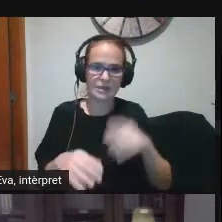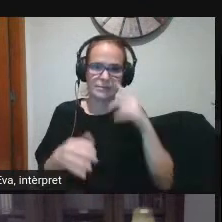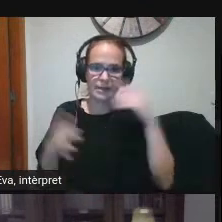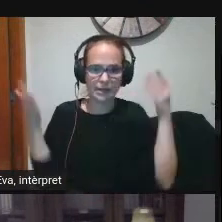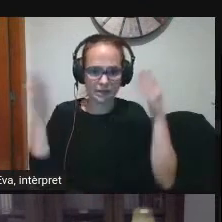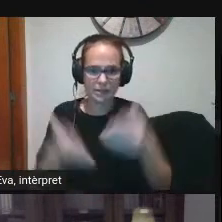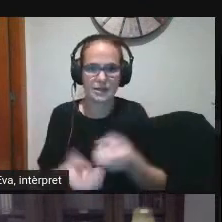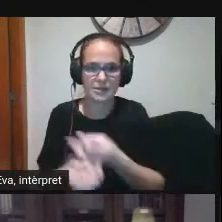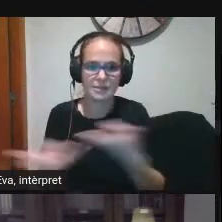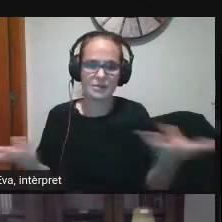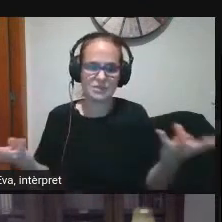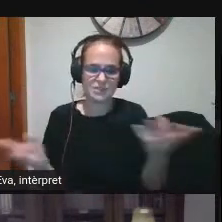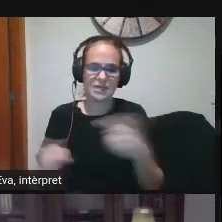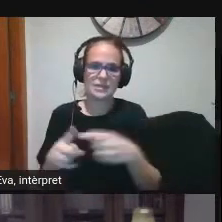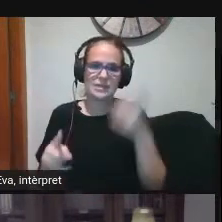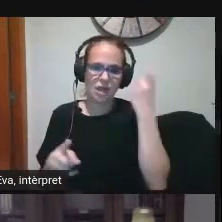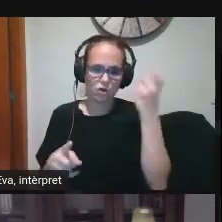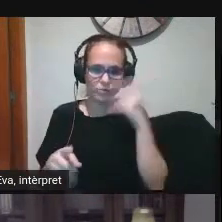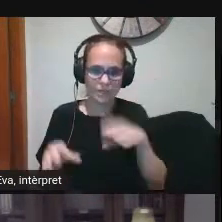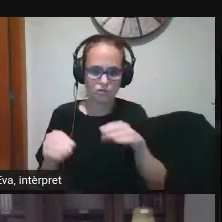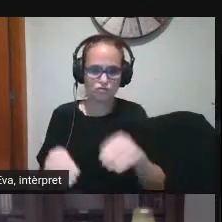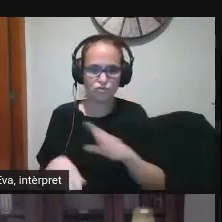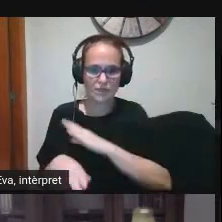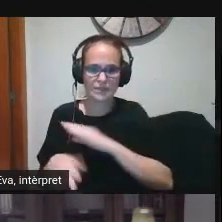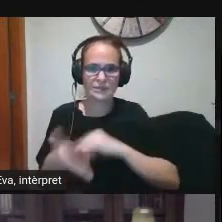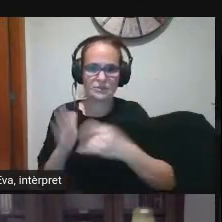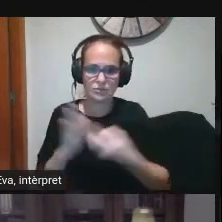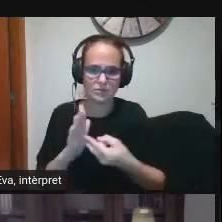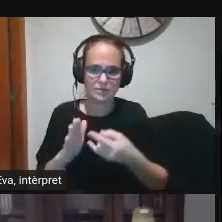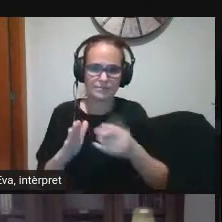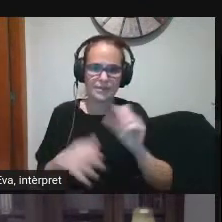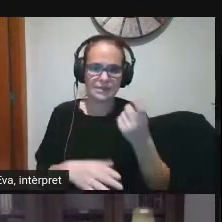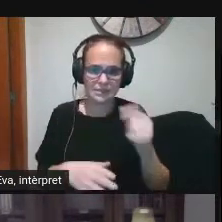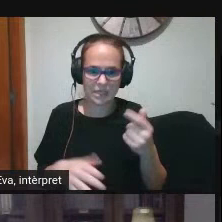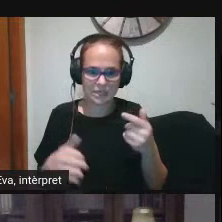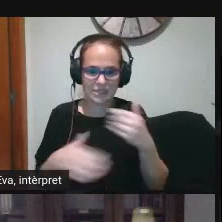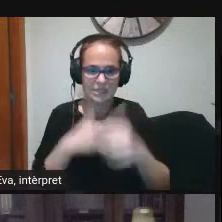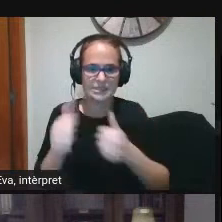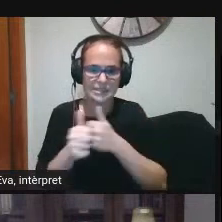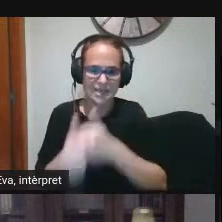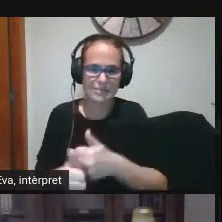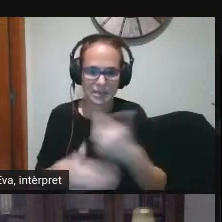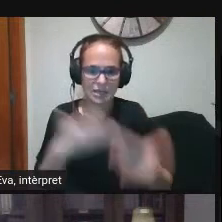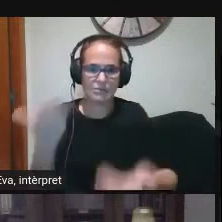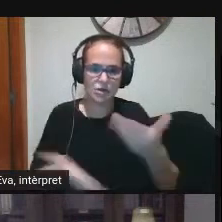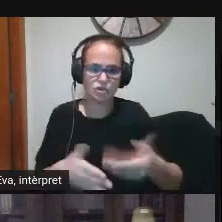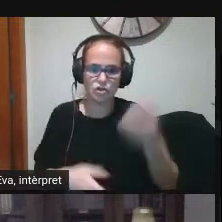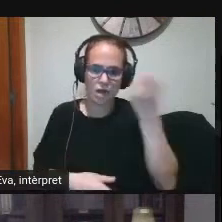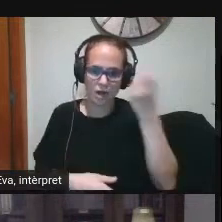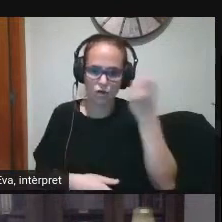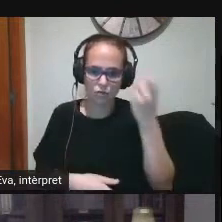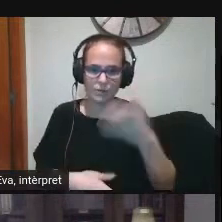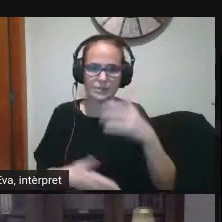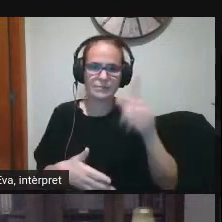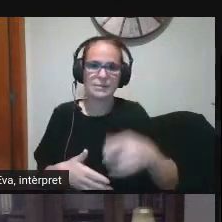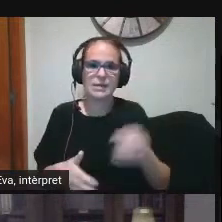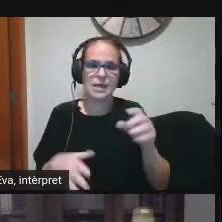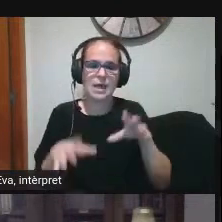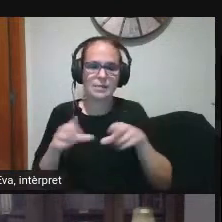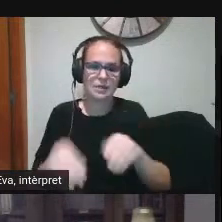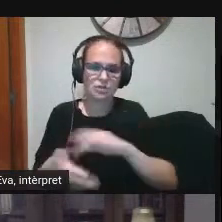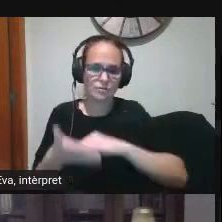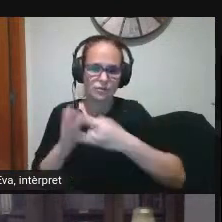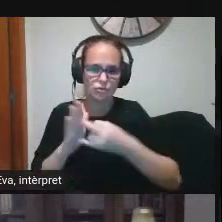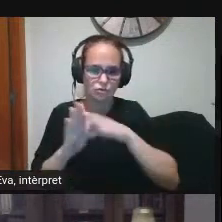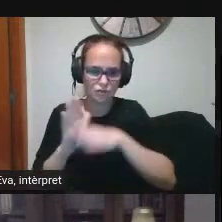ús de les tecnologies digitals en el seguiment i l'avaluació dels alumnes aplicació de metodologies innovadores amb l'ús de